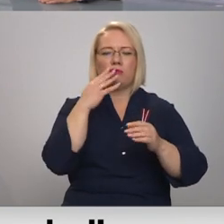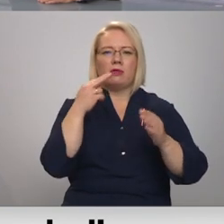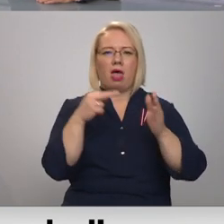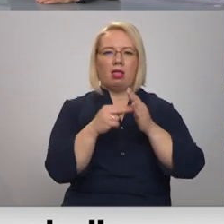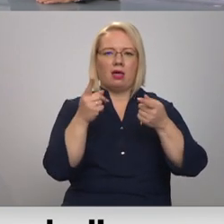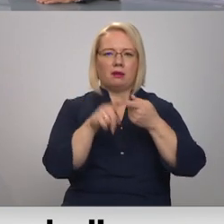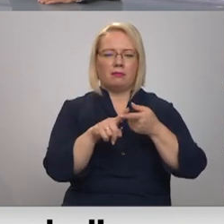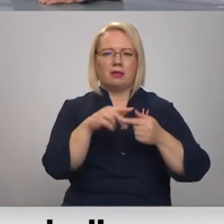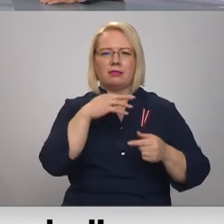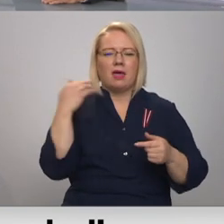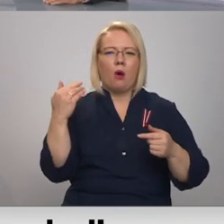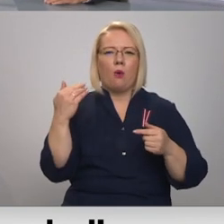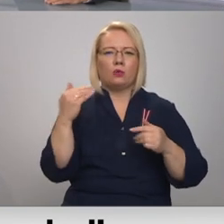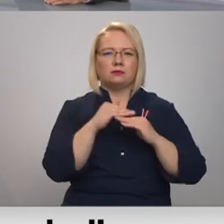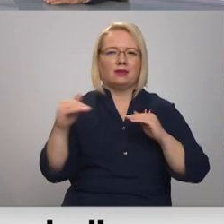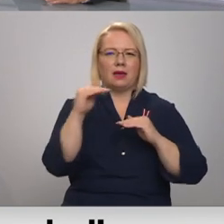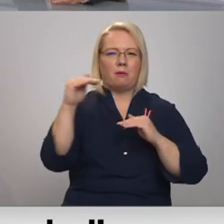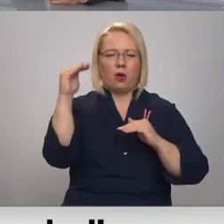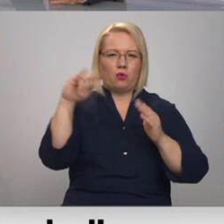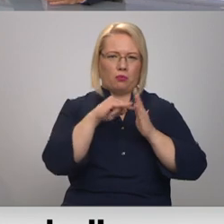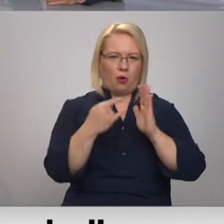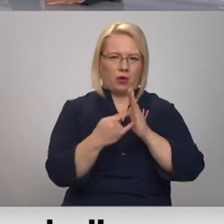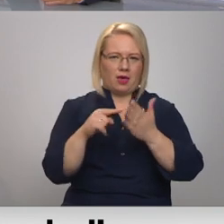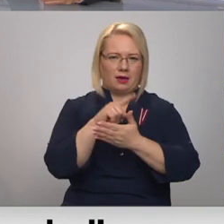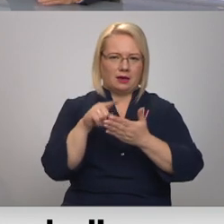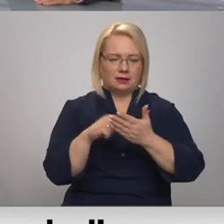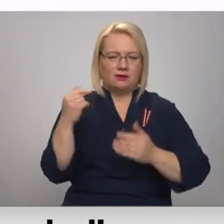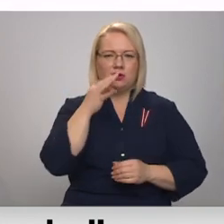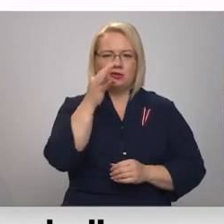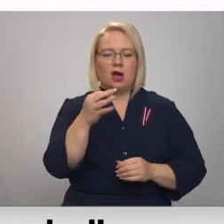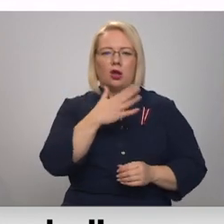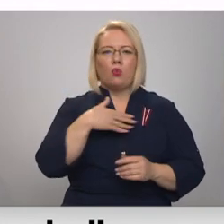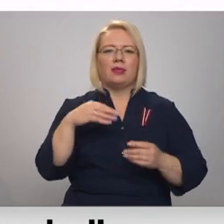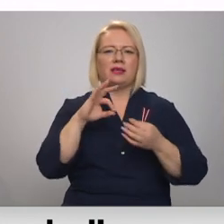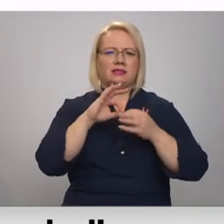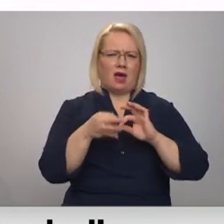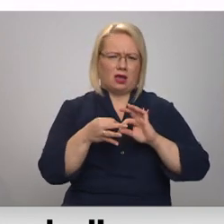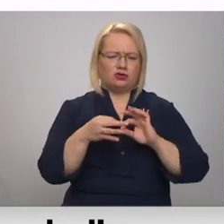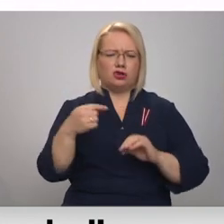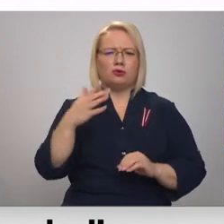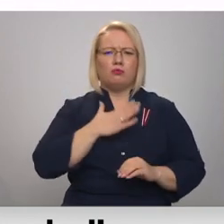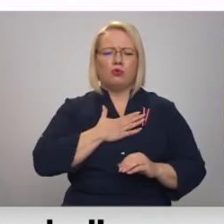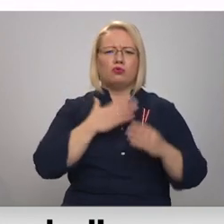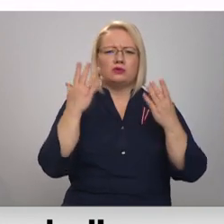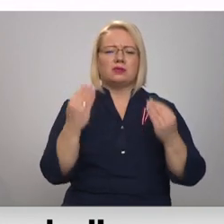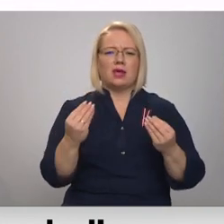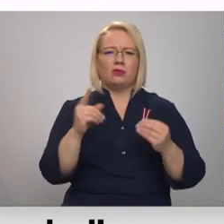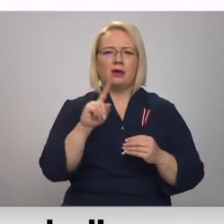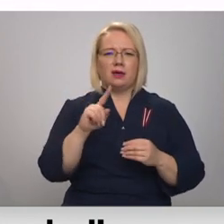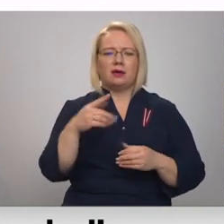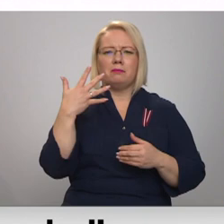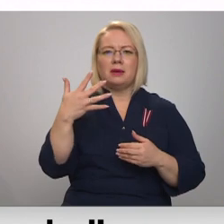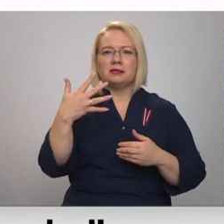Ļoti daudz slāņainas projekts. Pirmkārt, ļoti sarežģīts, ļoti mūsdienīgs. Ir 56